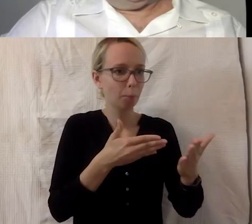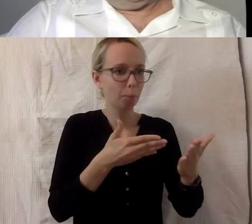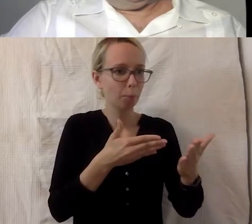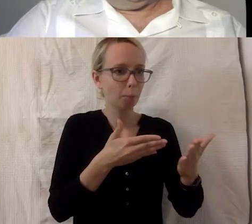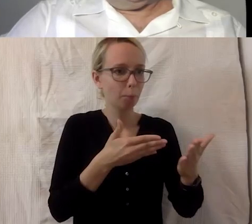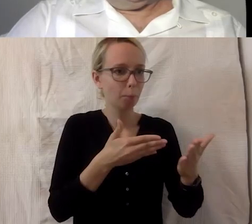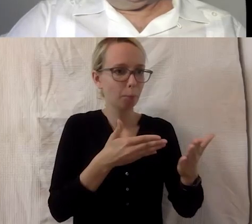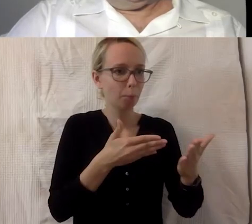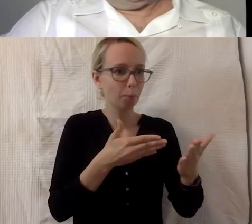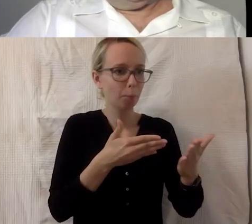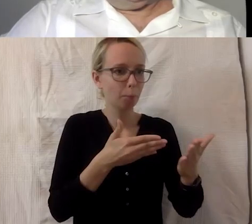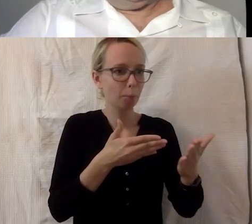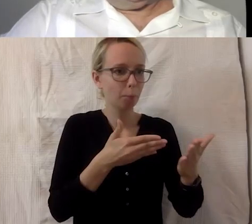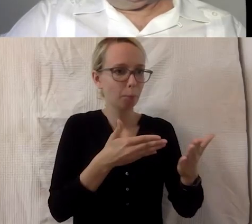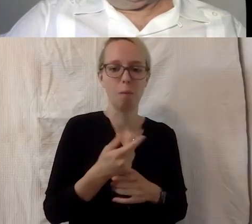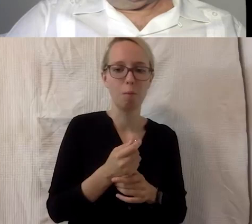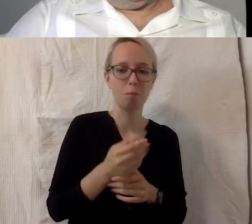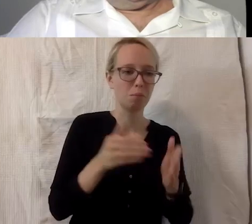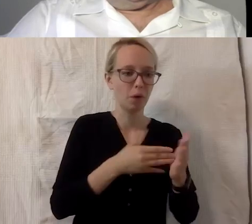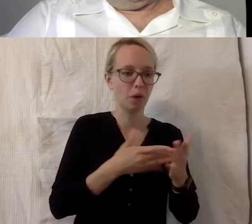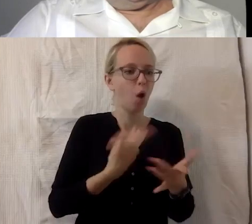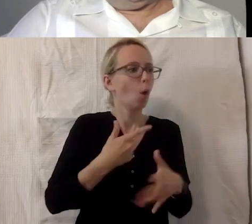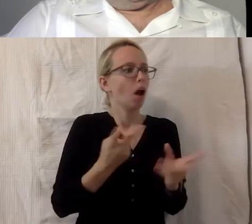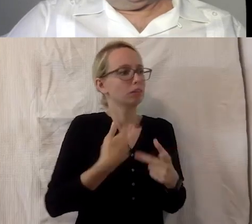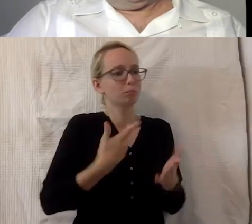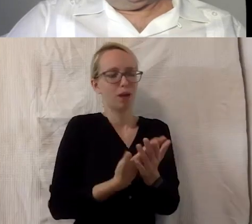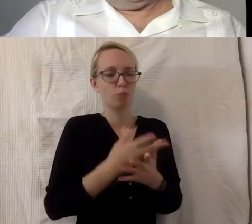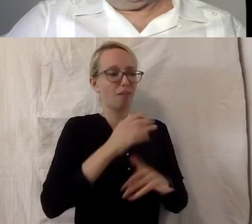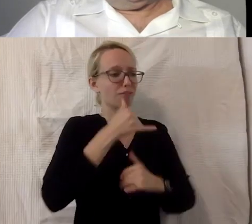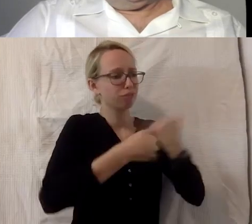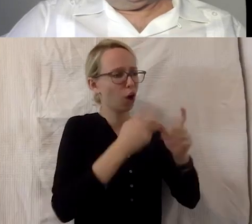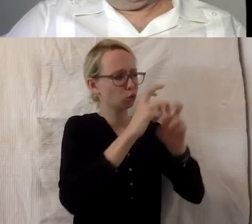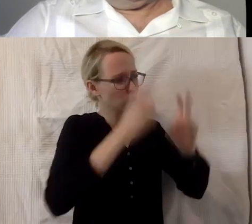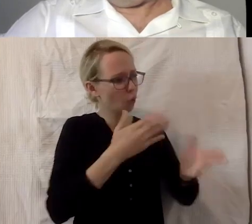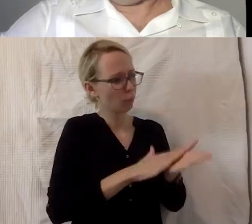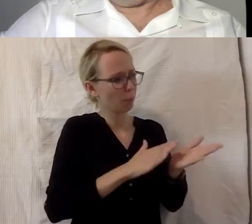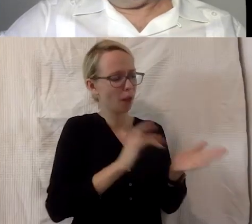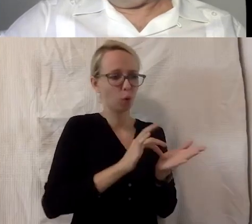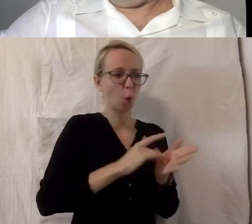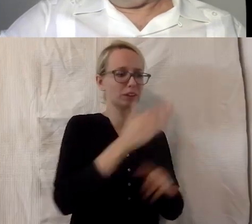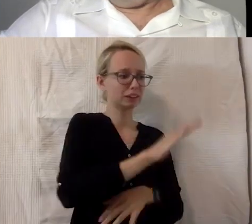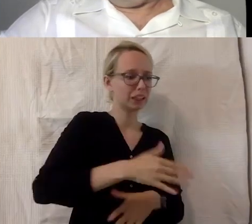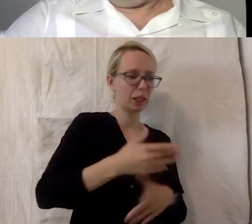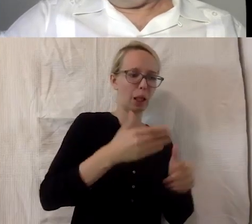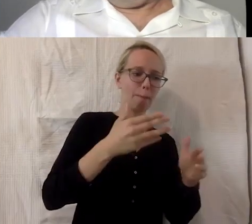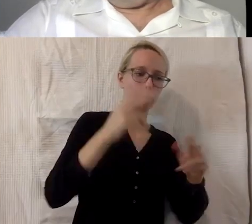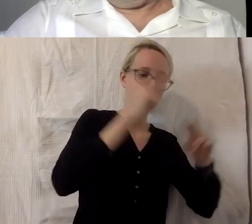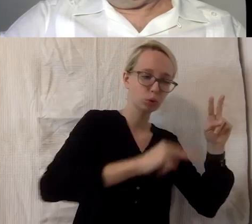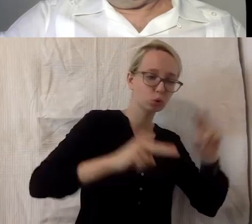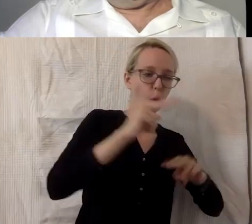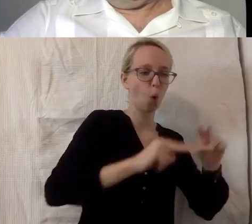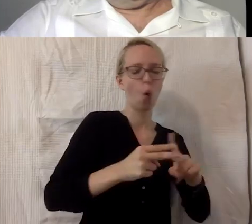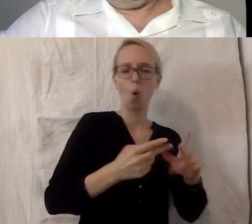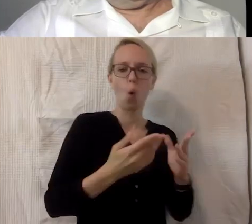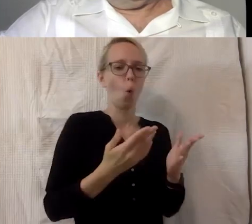wie selber zu Hause geblieben sind wegen der Kinderbetreuung. Das ist in meinem Freundeskreis auch ein Riesenthema natürlich, so in unserem Alter. und da denke ich,